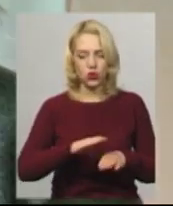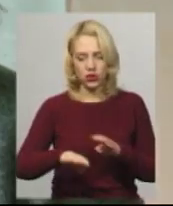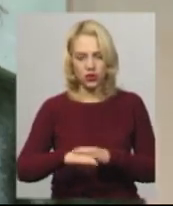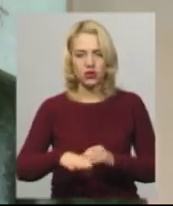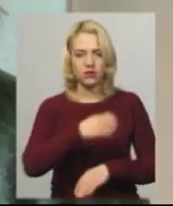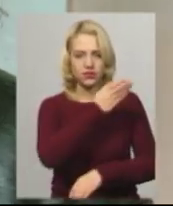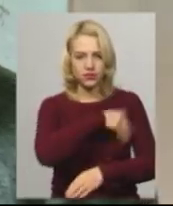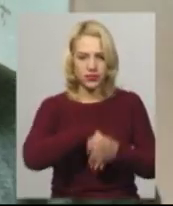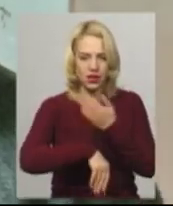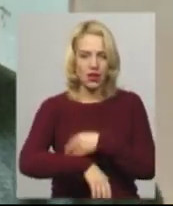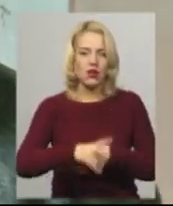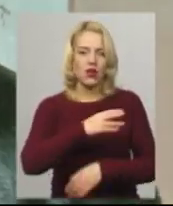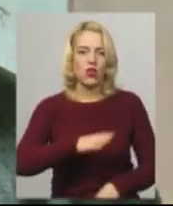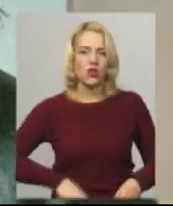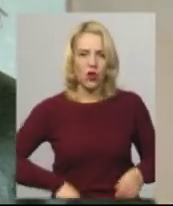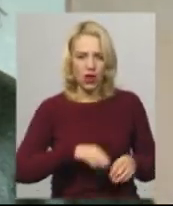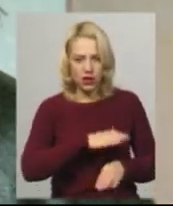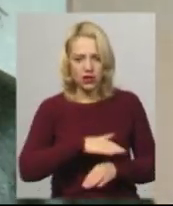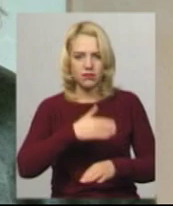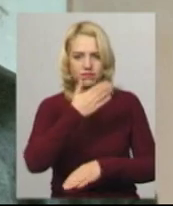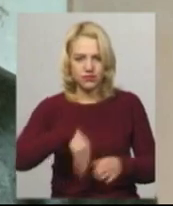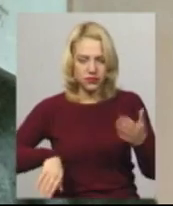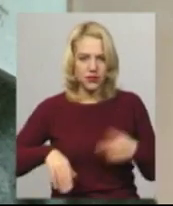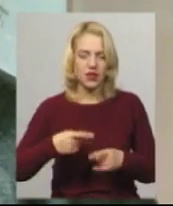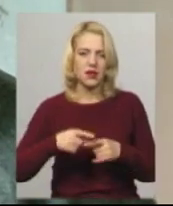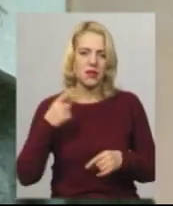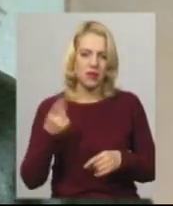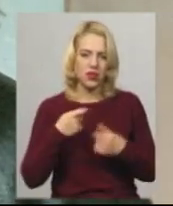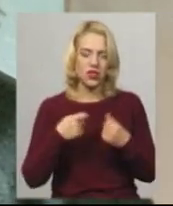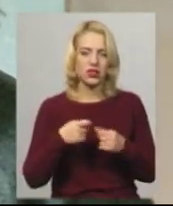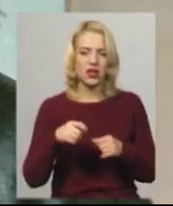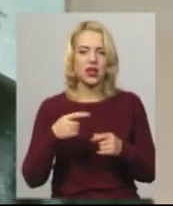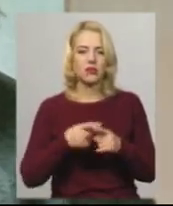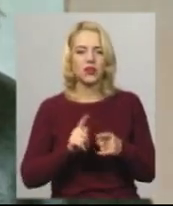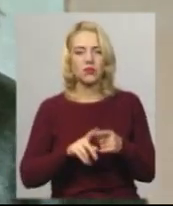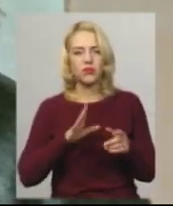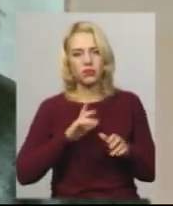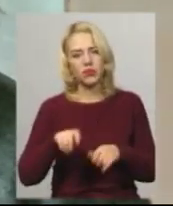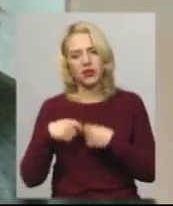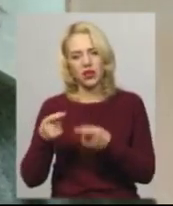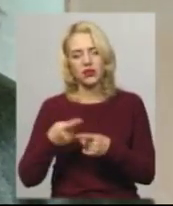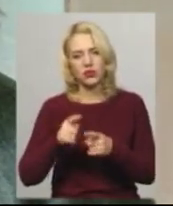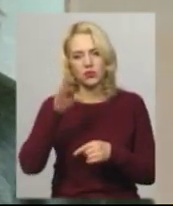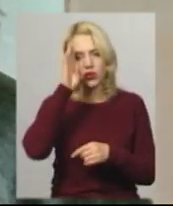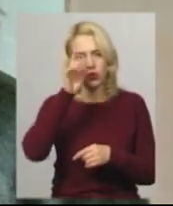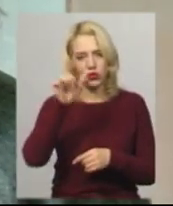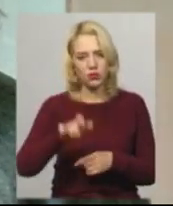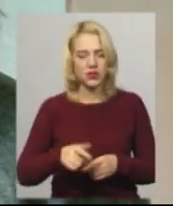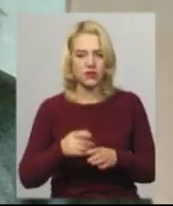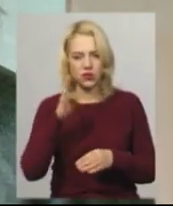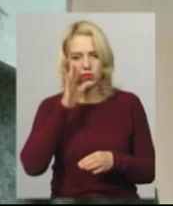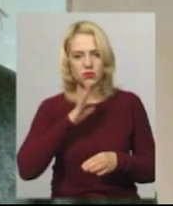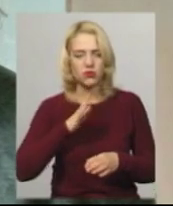ноги. І перша така ярмарка була, гроші вилучені на ці ярмарки, передали цьому хлопцеві. Він був дуже